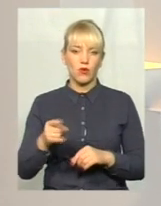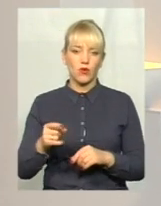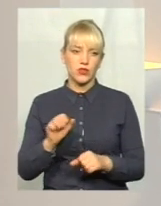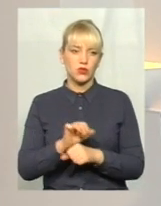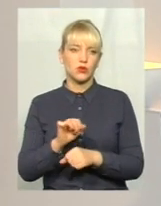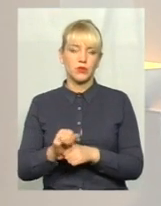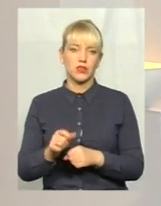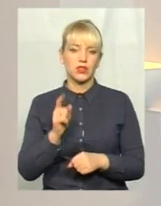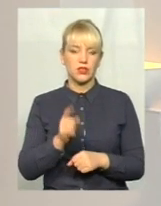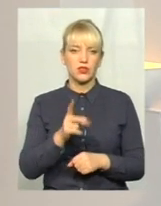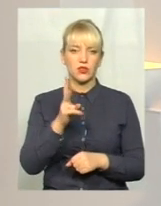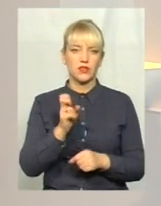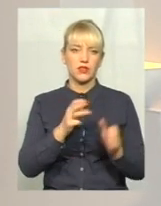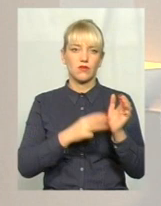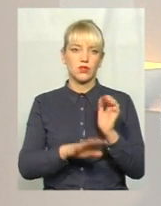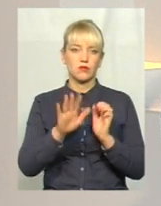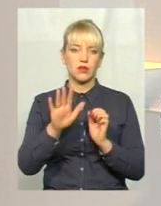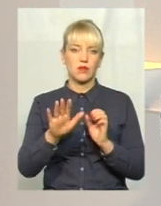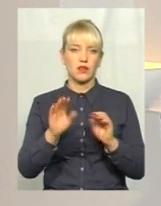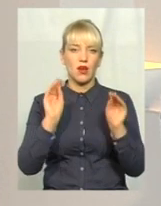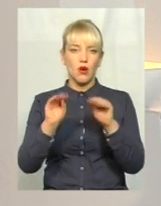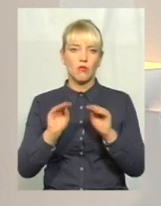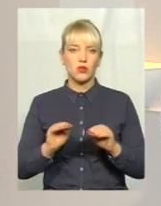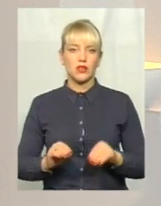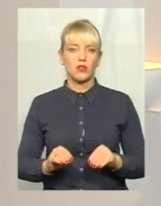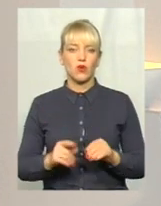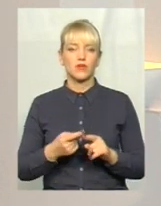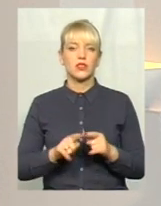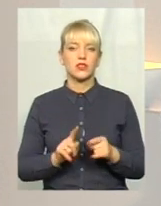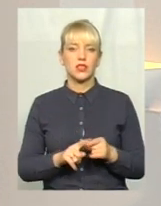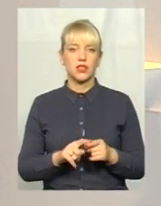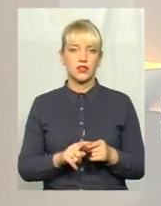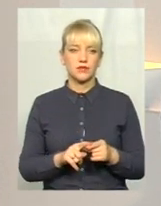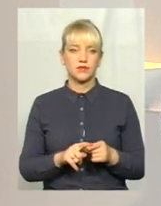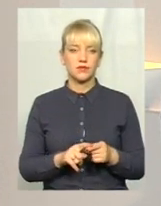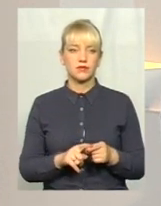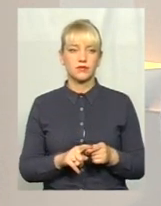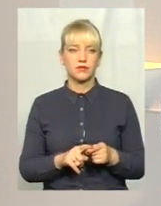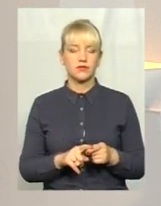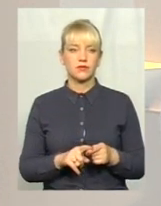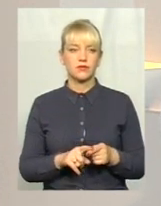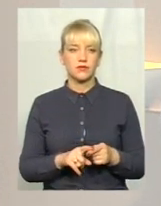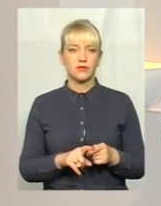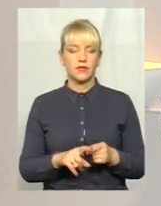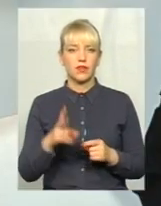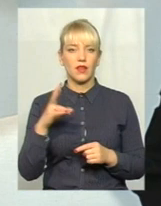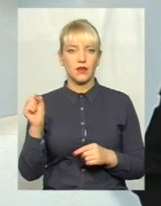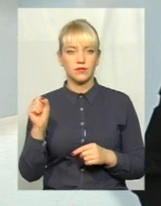1285 постанов. З них на